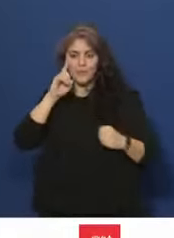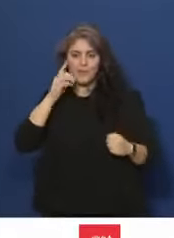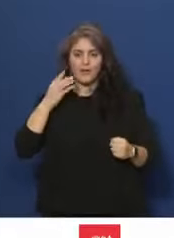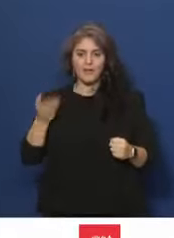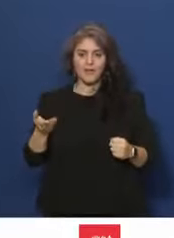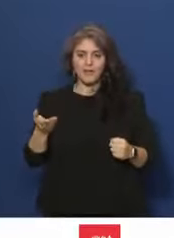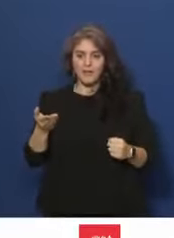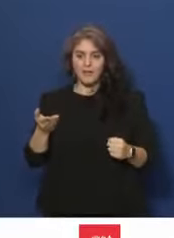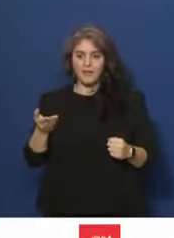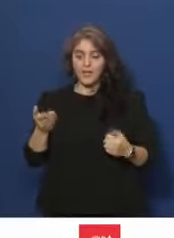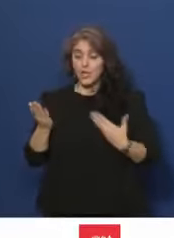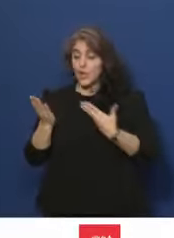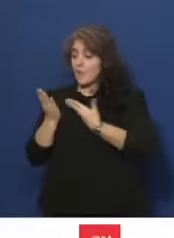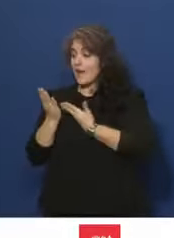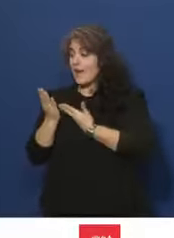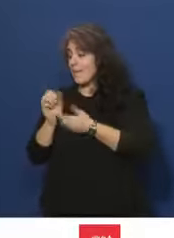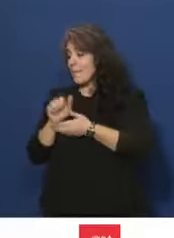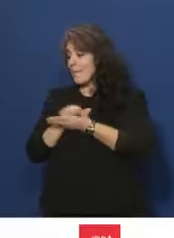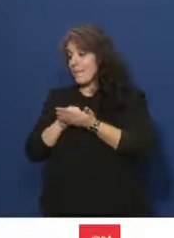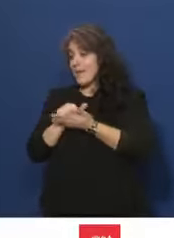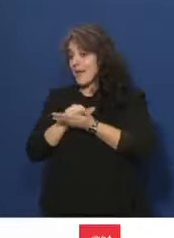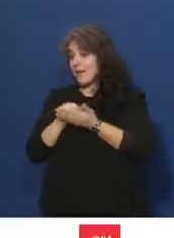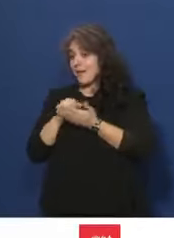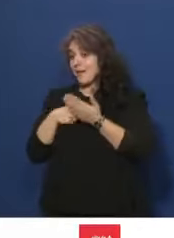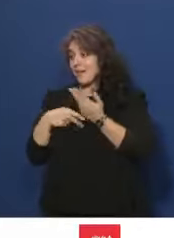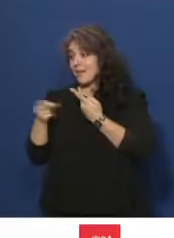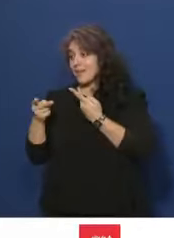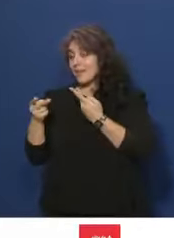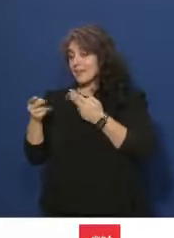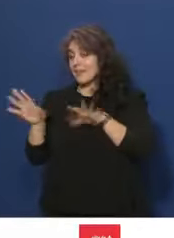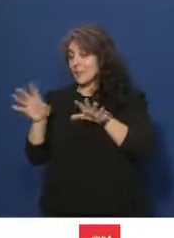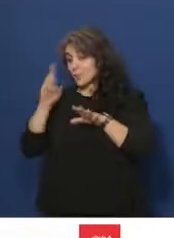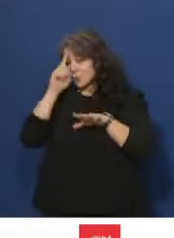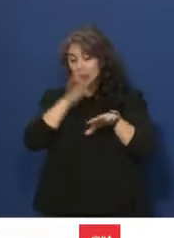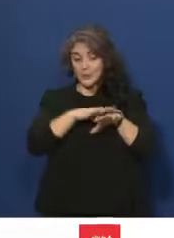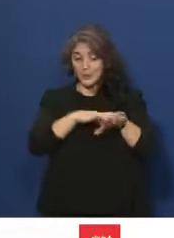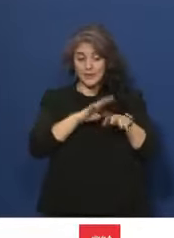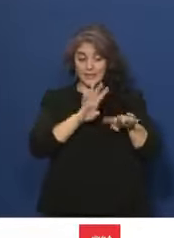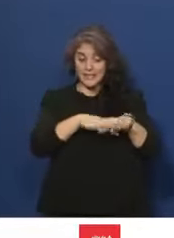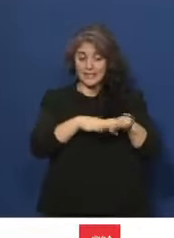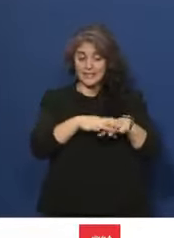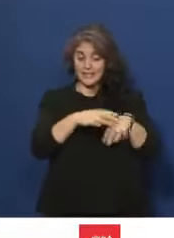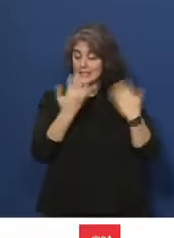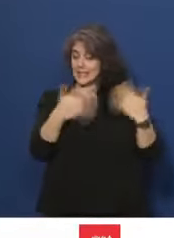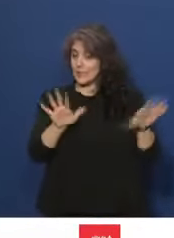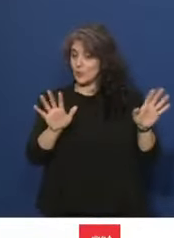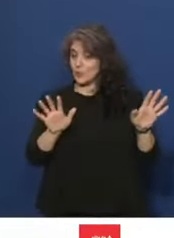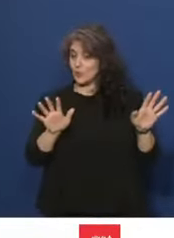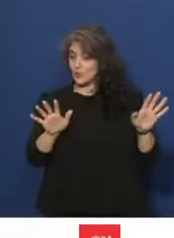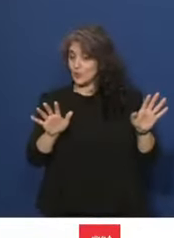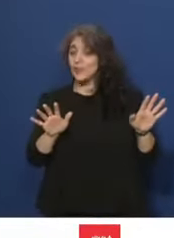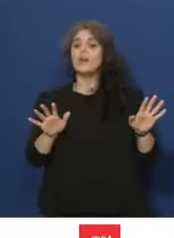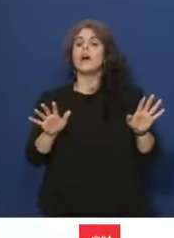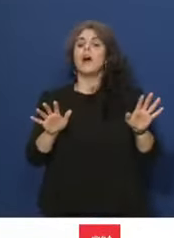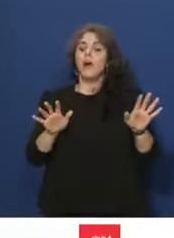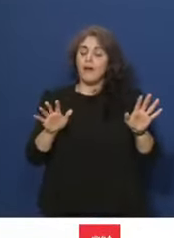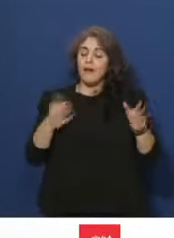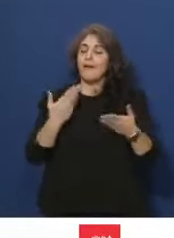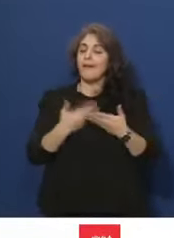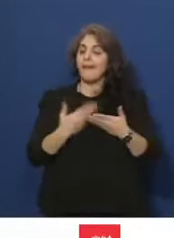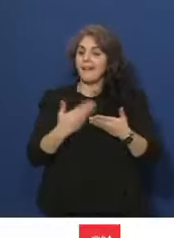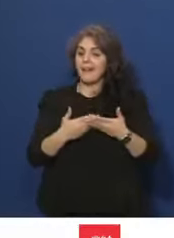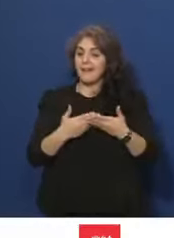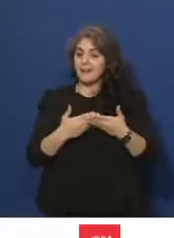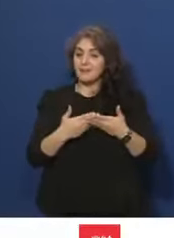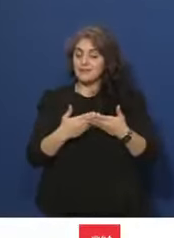un simple courrier électronique avait été adressé au conseiller de quartier. On ne peut d'ailleurs, compte tenu de ces circonstances, que